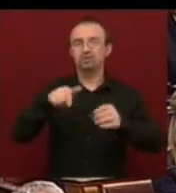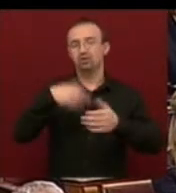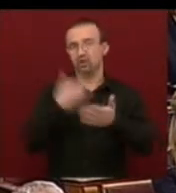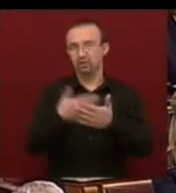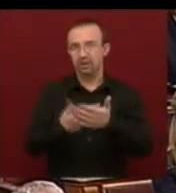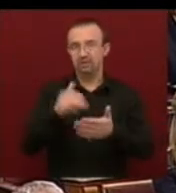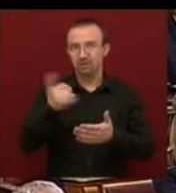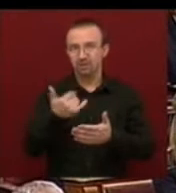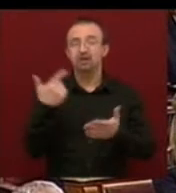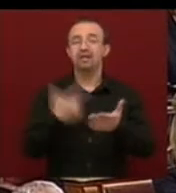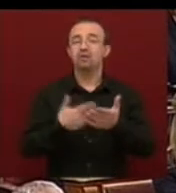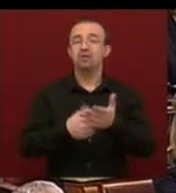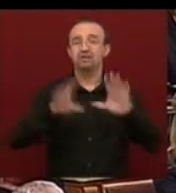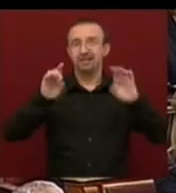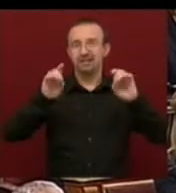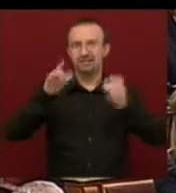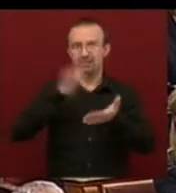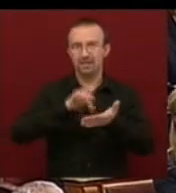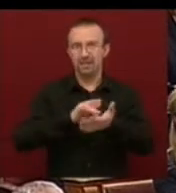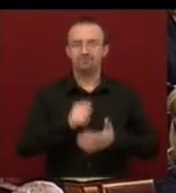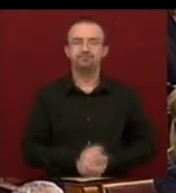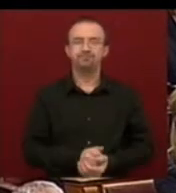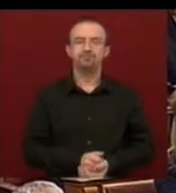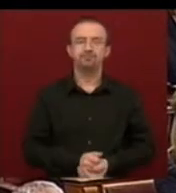gazdaságot 2010 közepén.